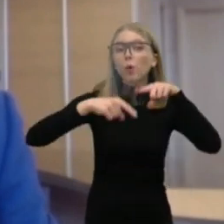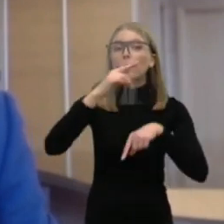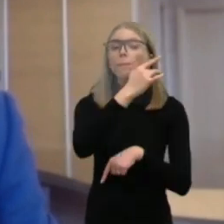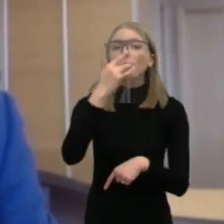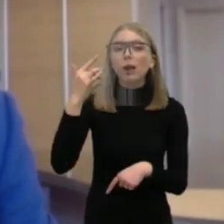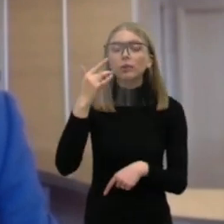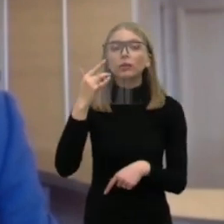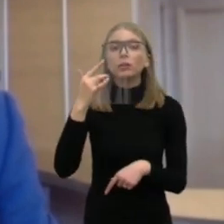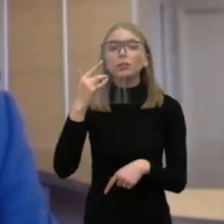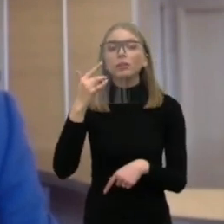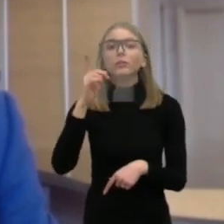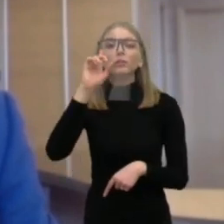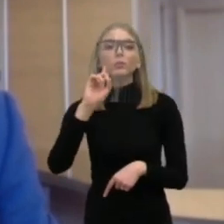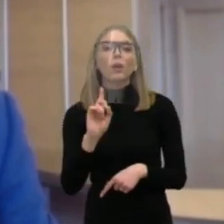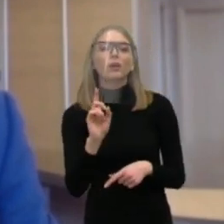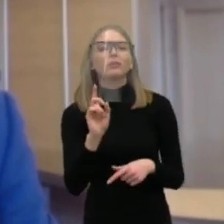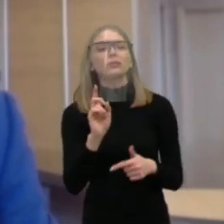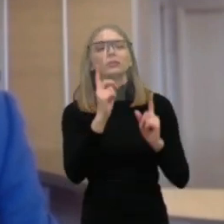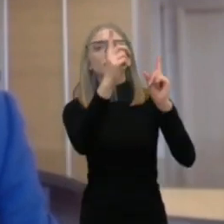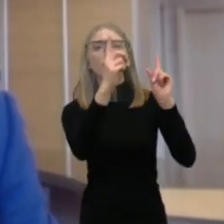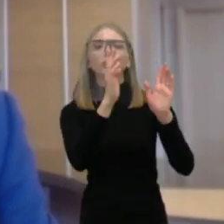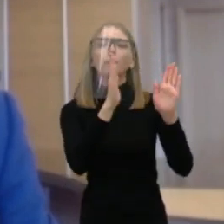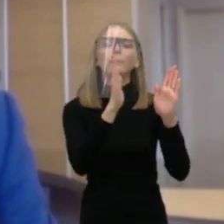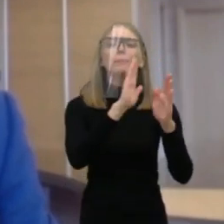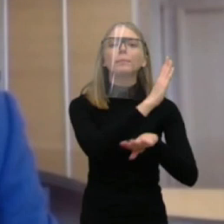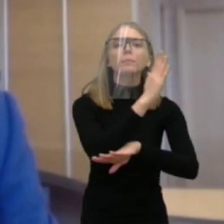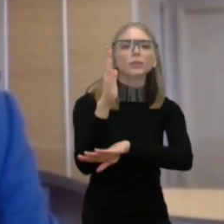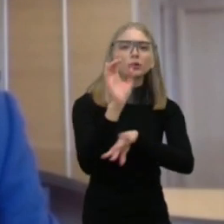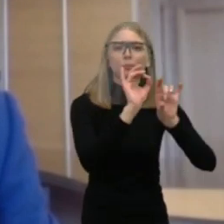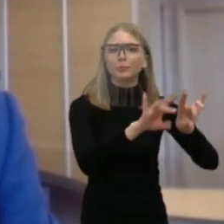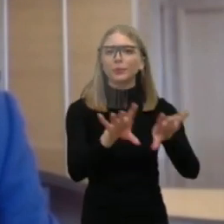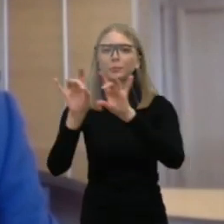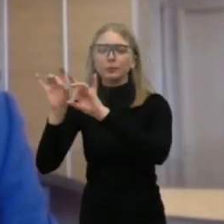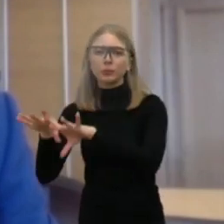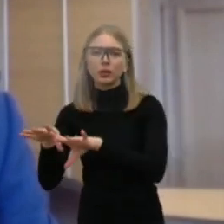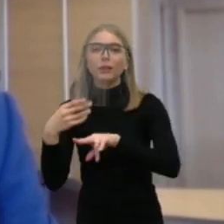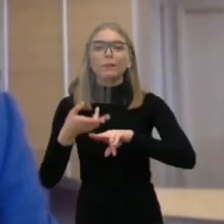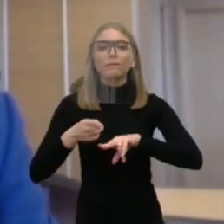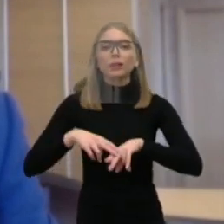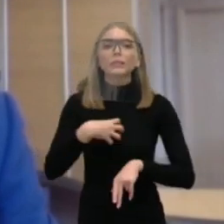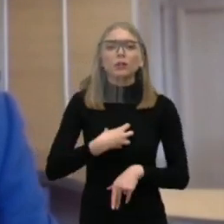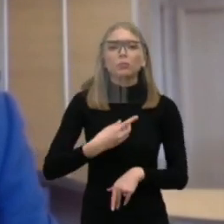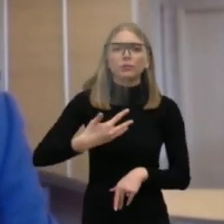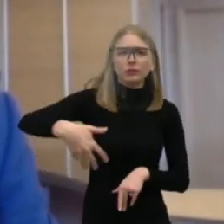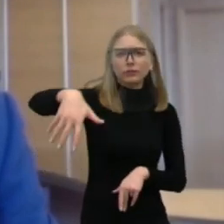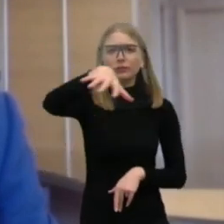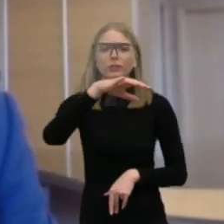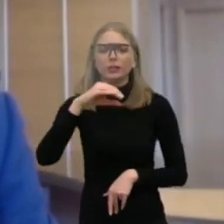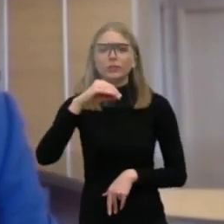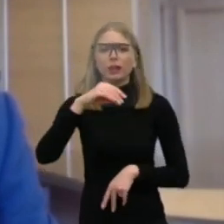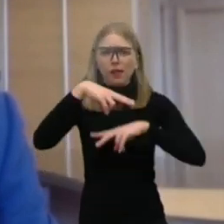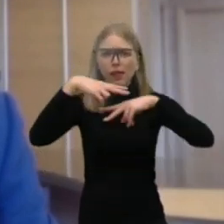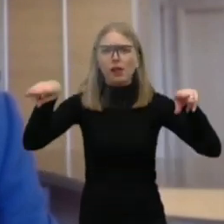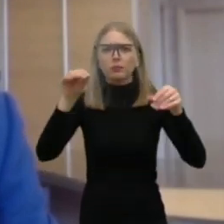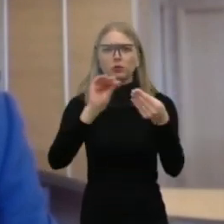preikštis saugodomą miškus. Todėl reikia nacionalinio susitarimo, kad ta teisėje kurą nebūtų